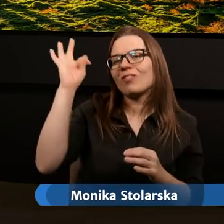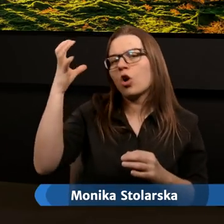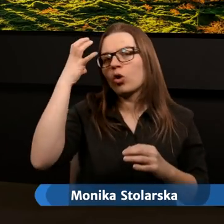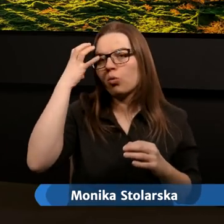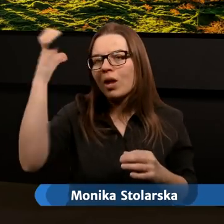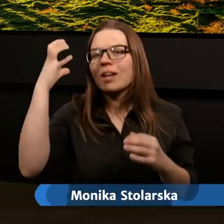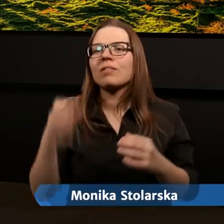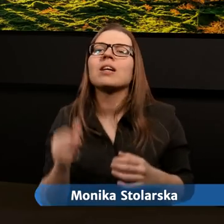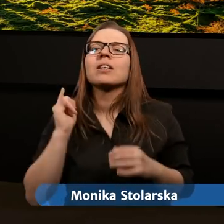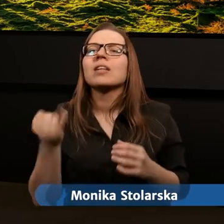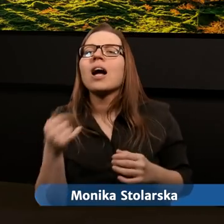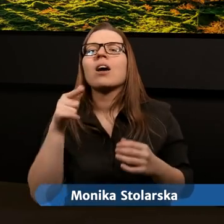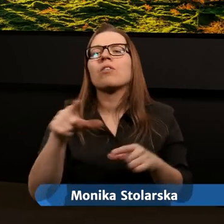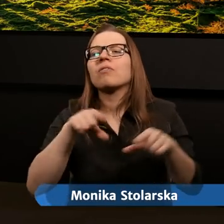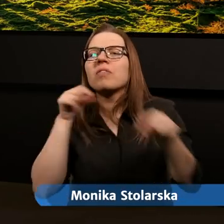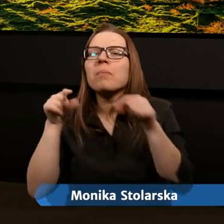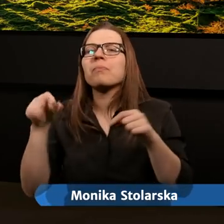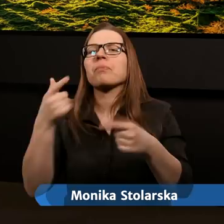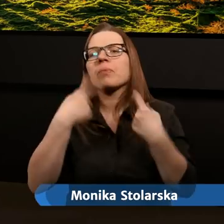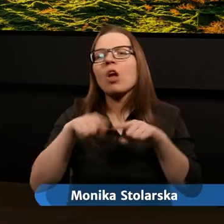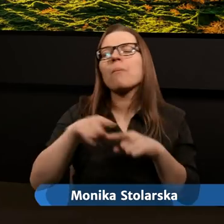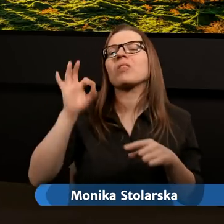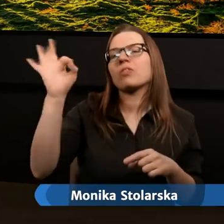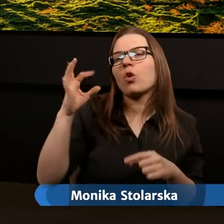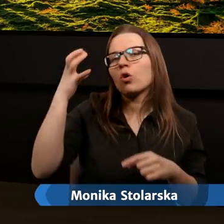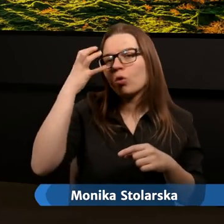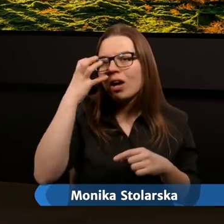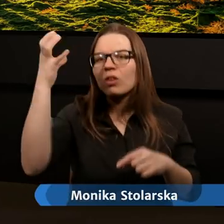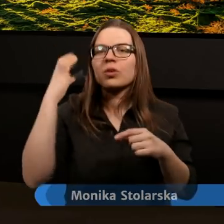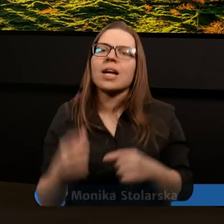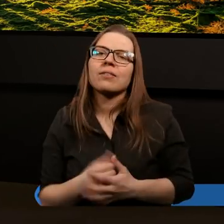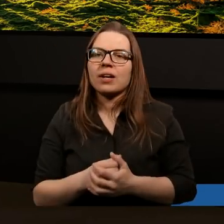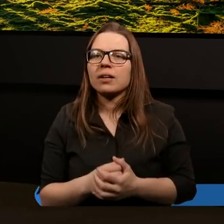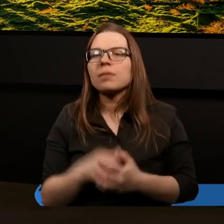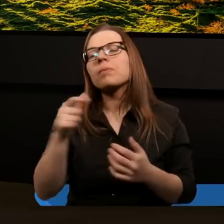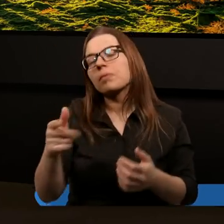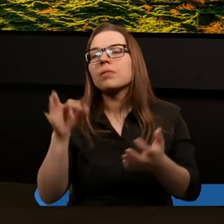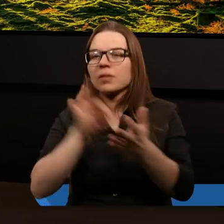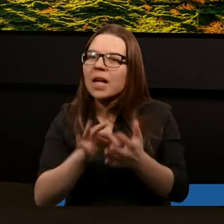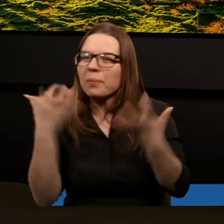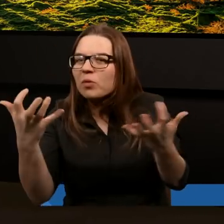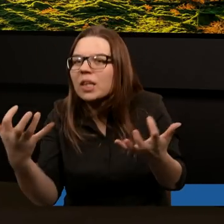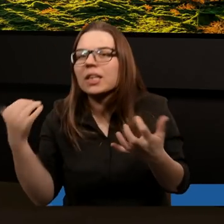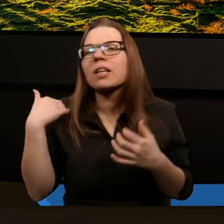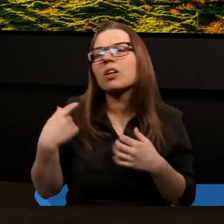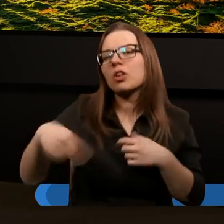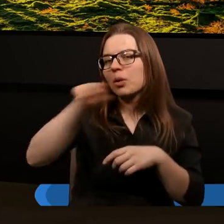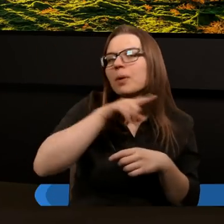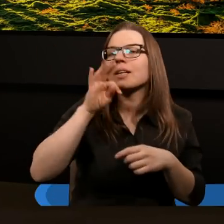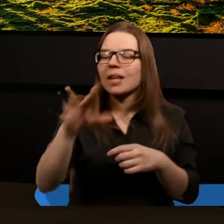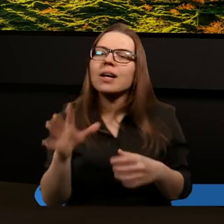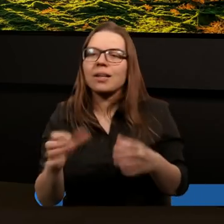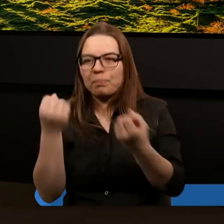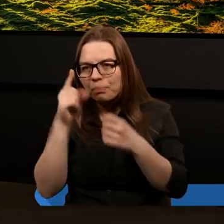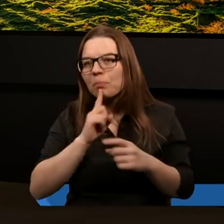Królestwa. Jako wybiera obywateli swojego Królestwa. Na pewno chcielibyście takie